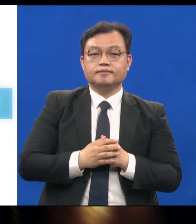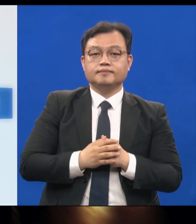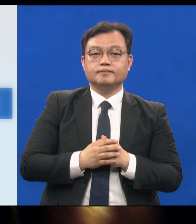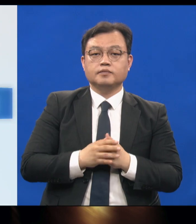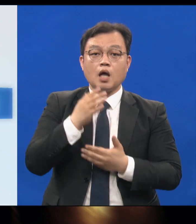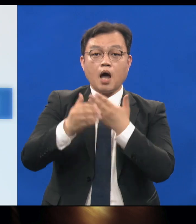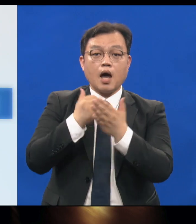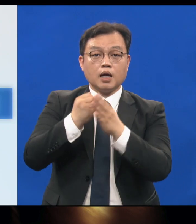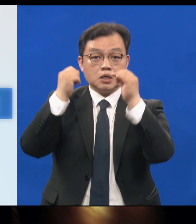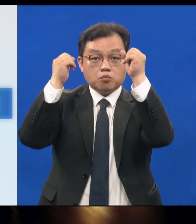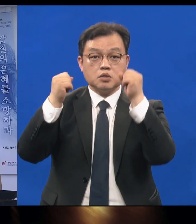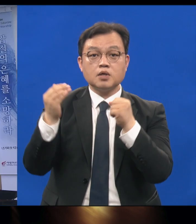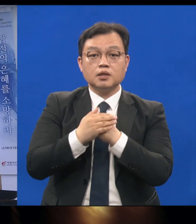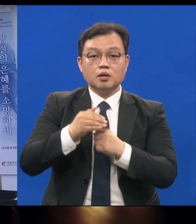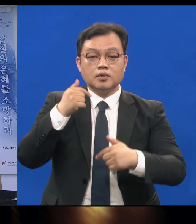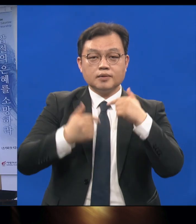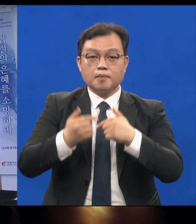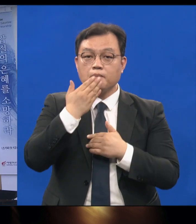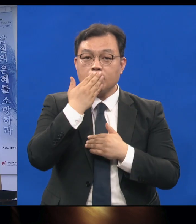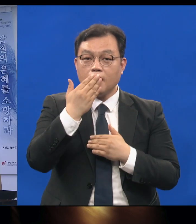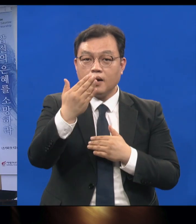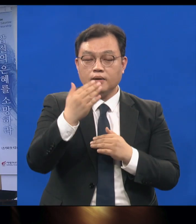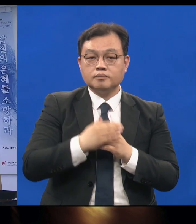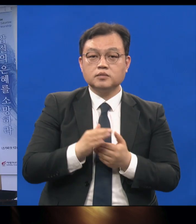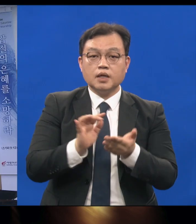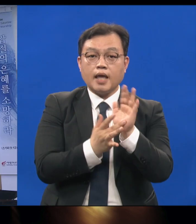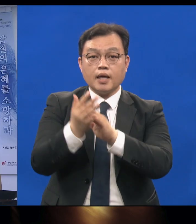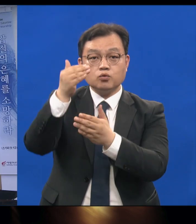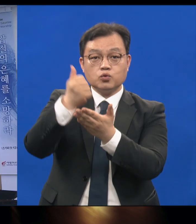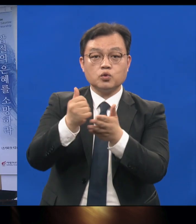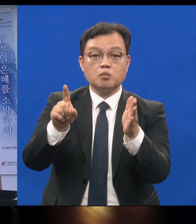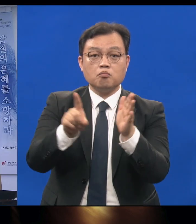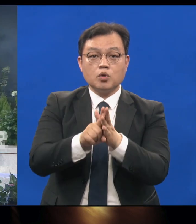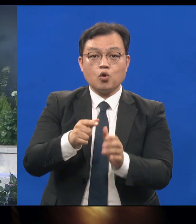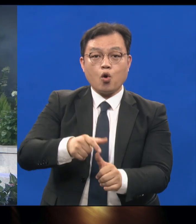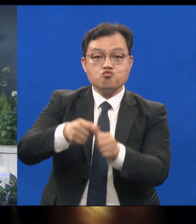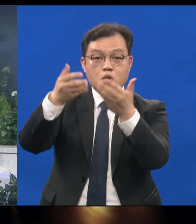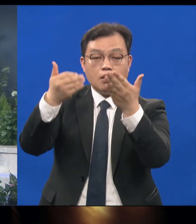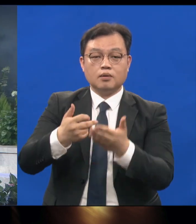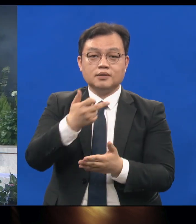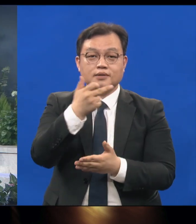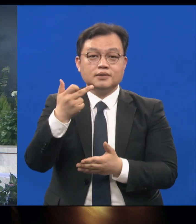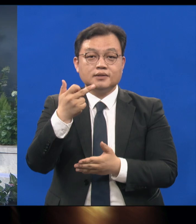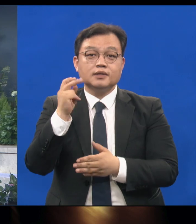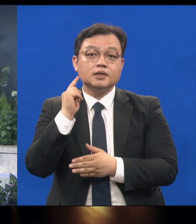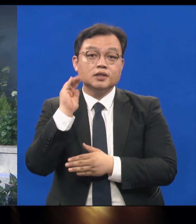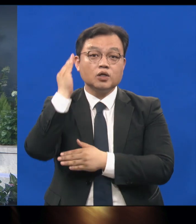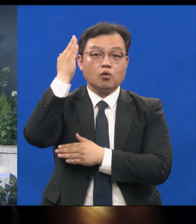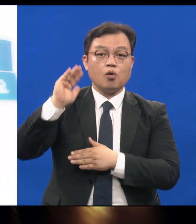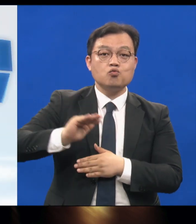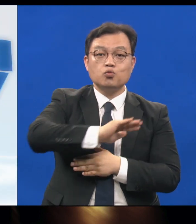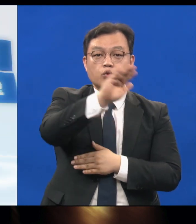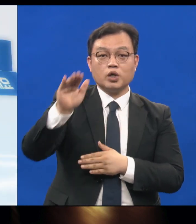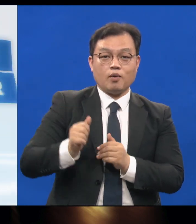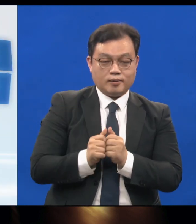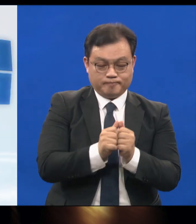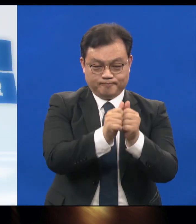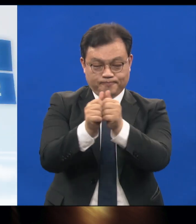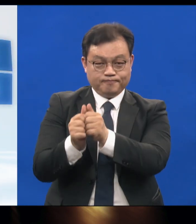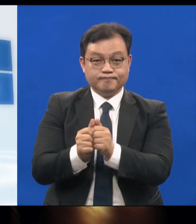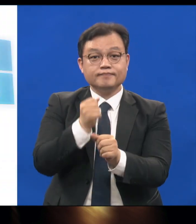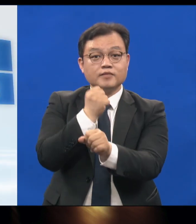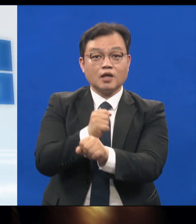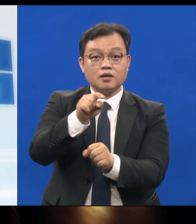때문에 우리가 기뻐할 거예요 예수 믿고 구원받은 백성에게 가장 큰 영광은 하나님 우리와 함께 하시는 것이에요 온 세계